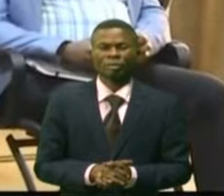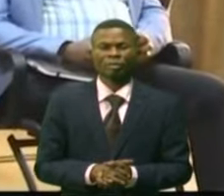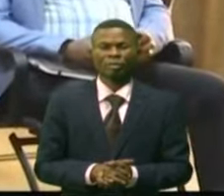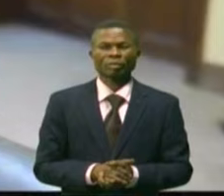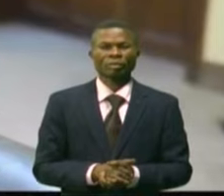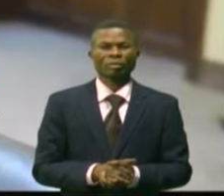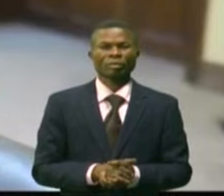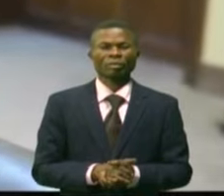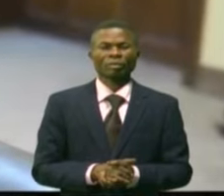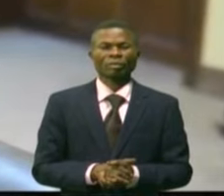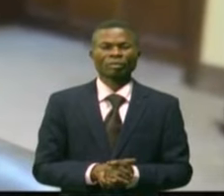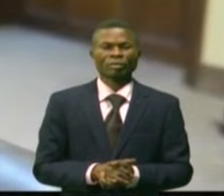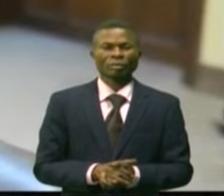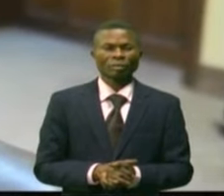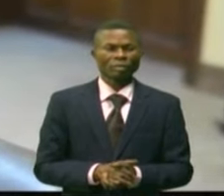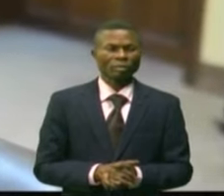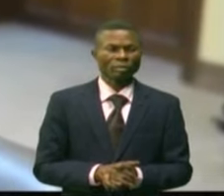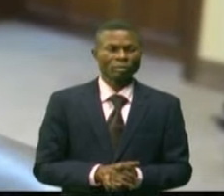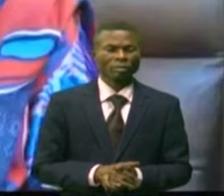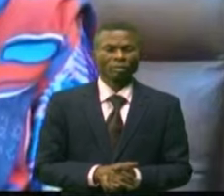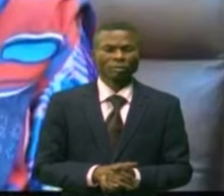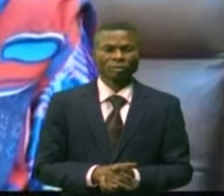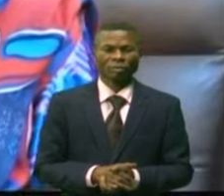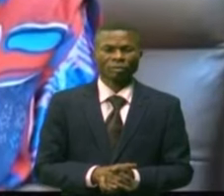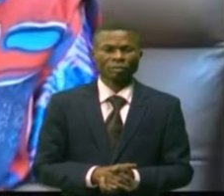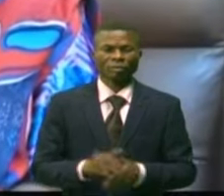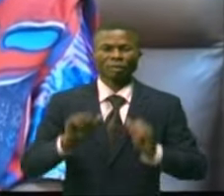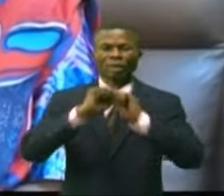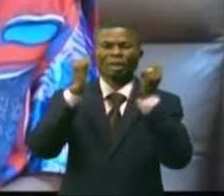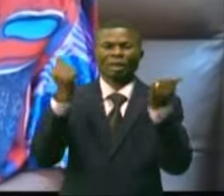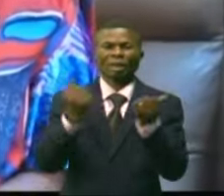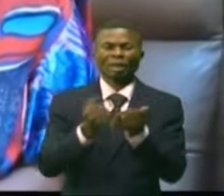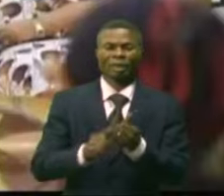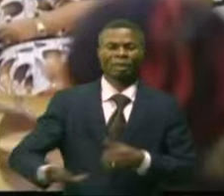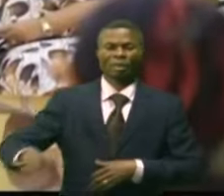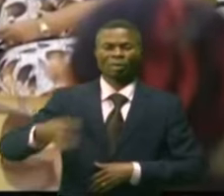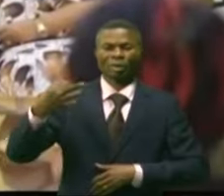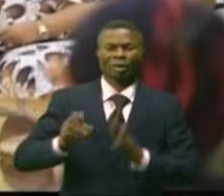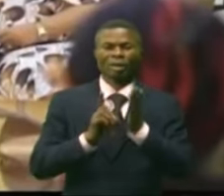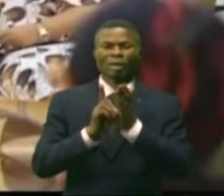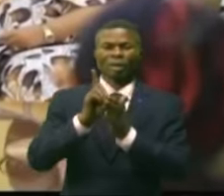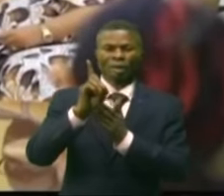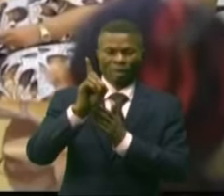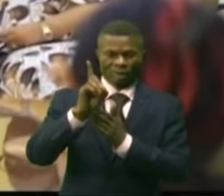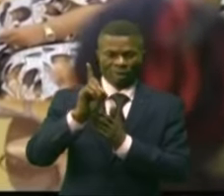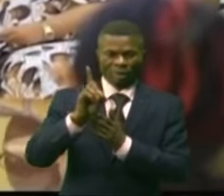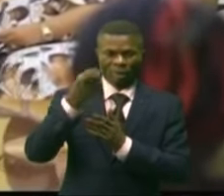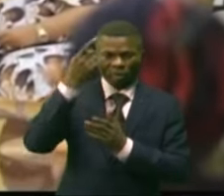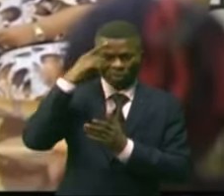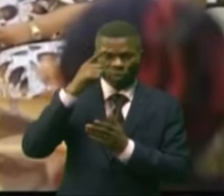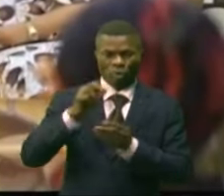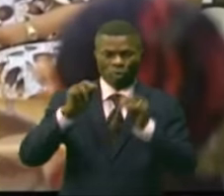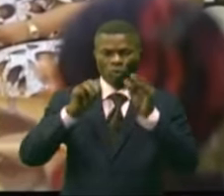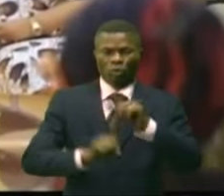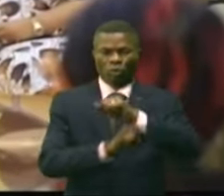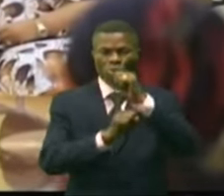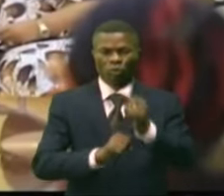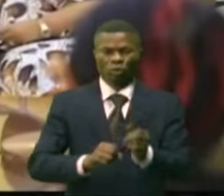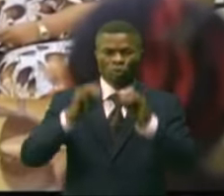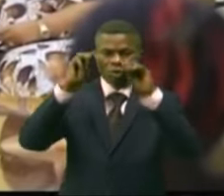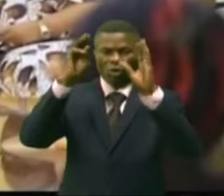disponibilisés par l'Hexagone par l'entremise de l'Agence française de développement pour soutenir les enseignements supérieurs et